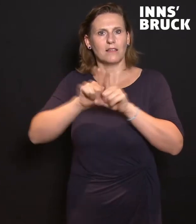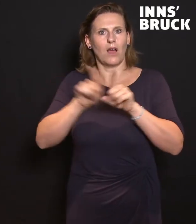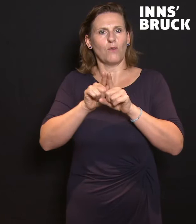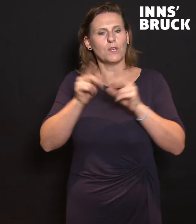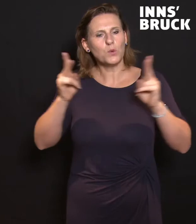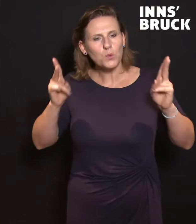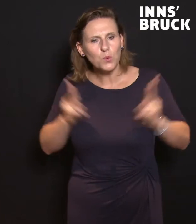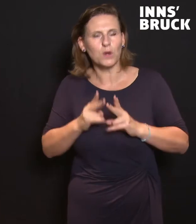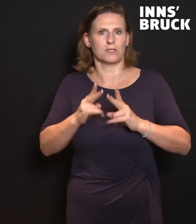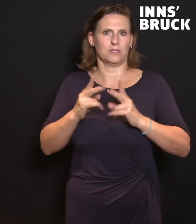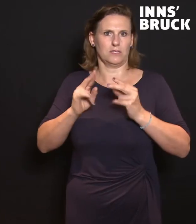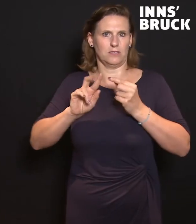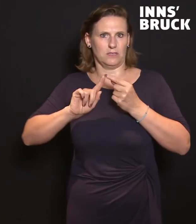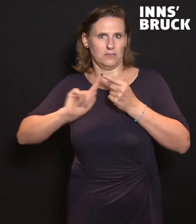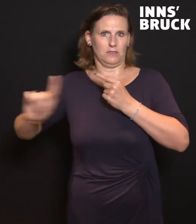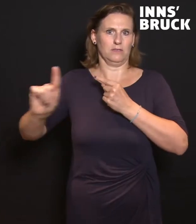zu ermöglichen.